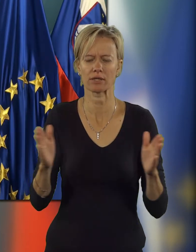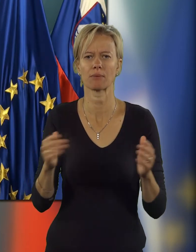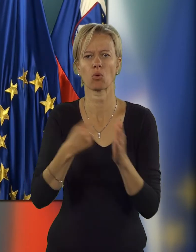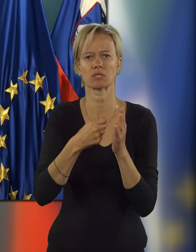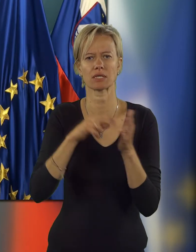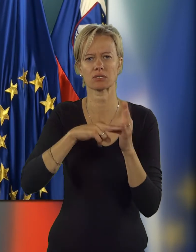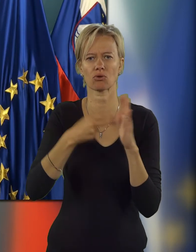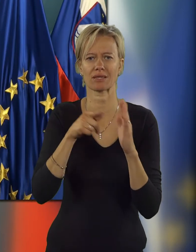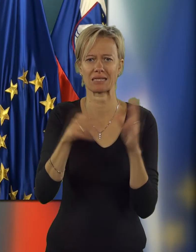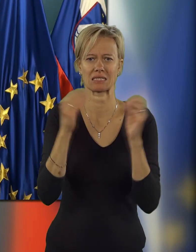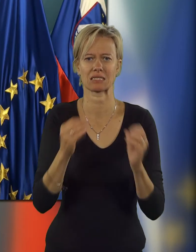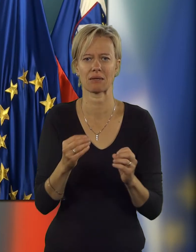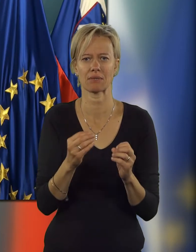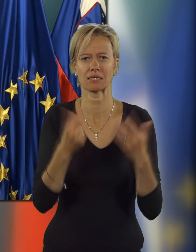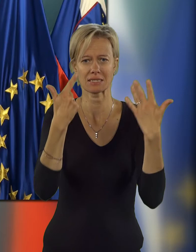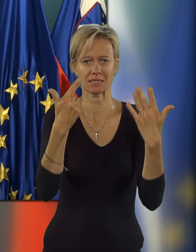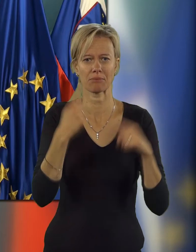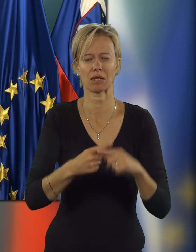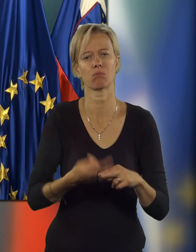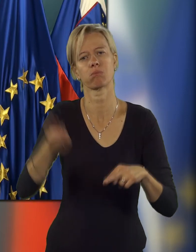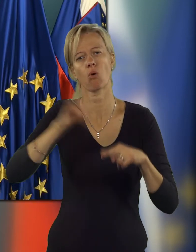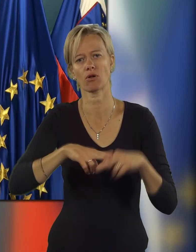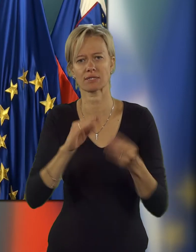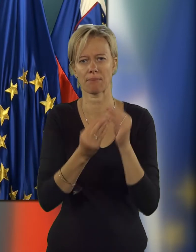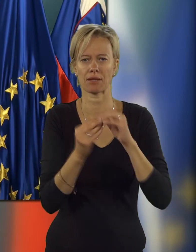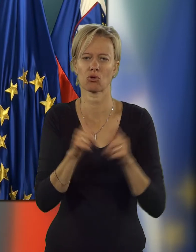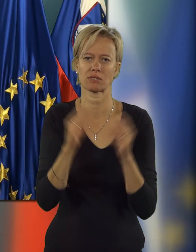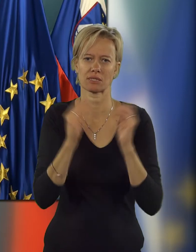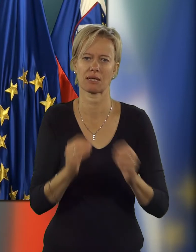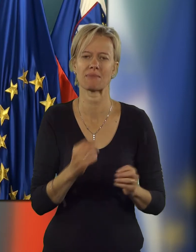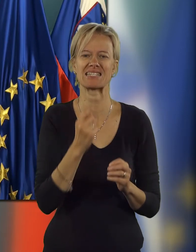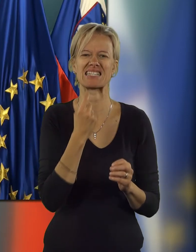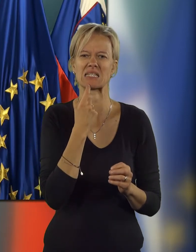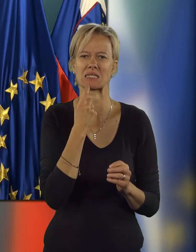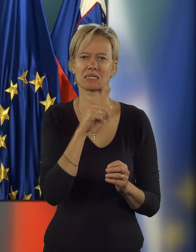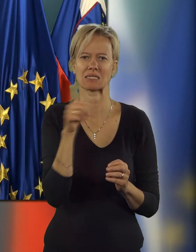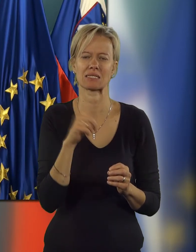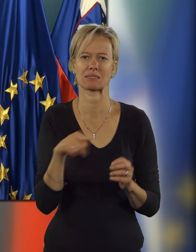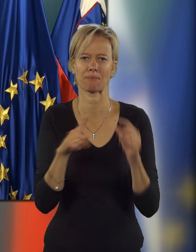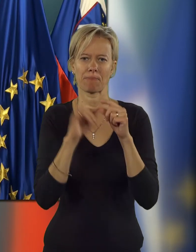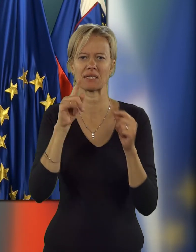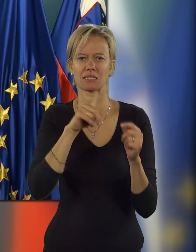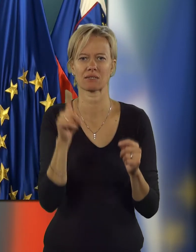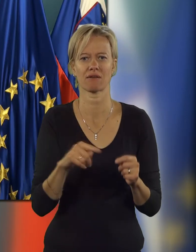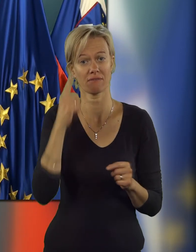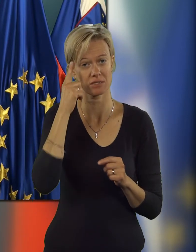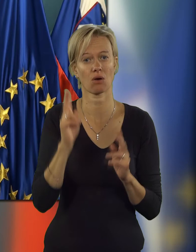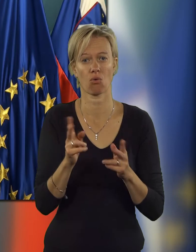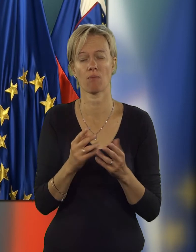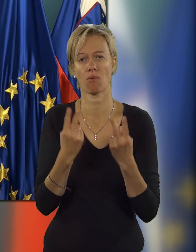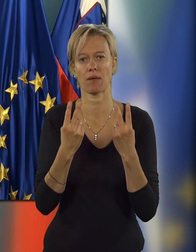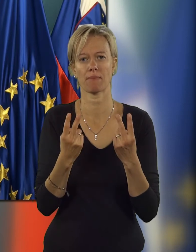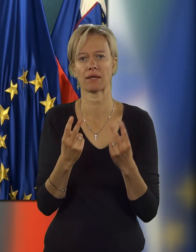in pa v ceni strokonjakov je ta sistem sedemkrat bolj zapleten kot sistem spiza, pa veste kako